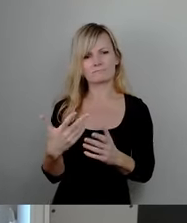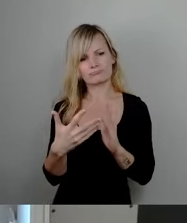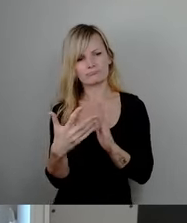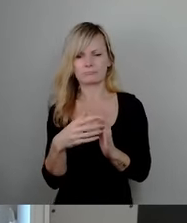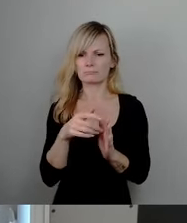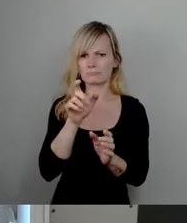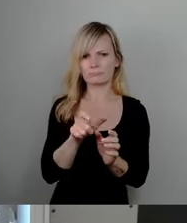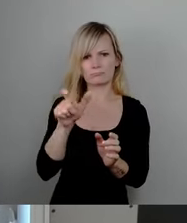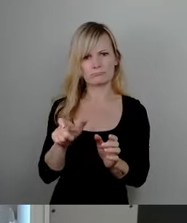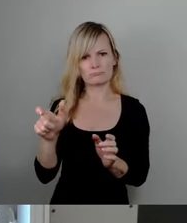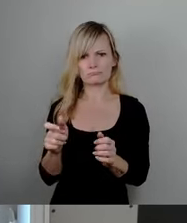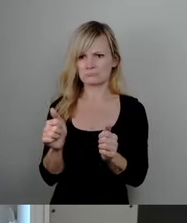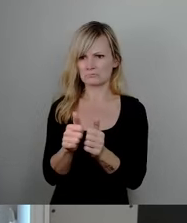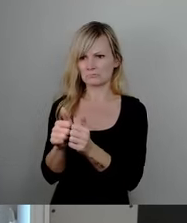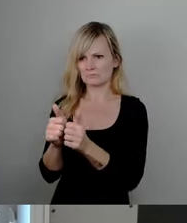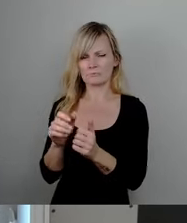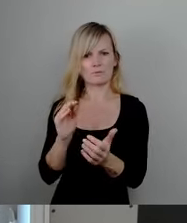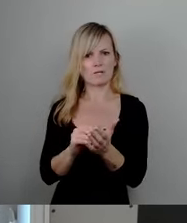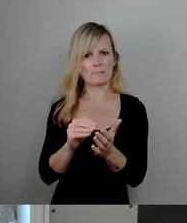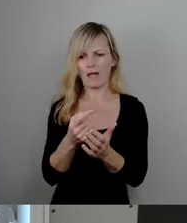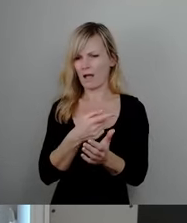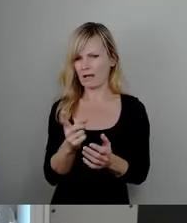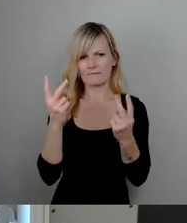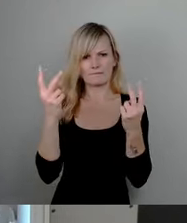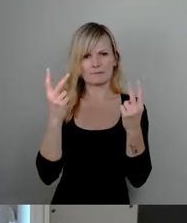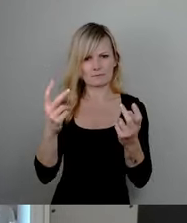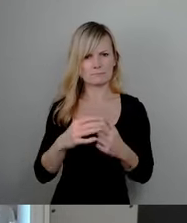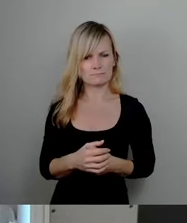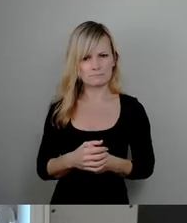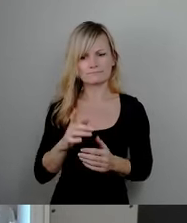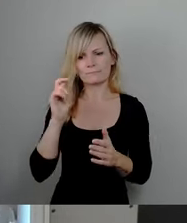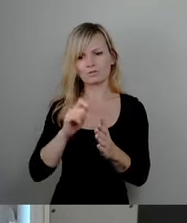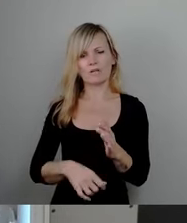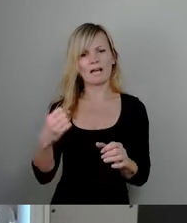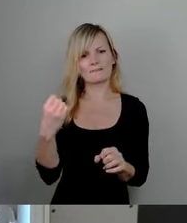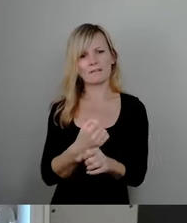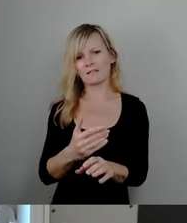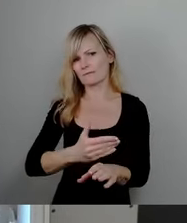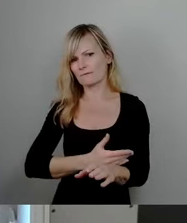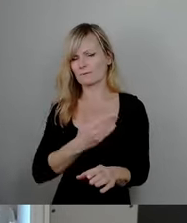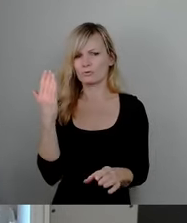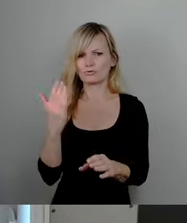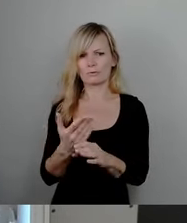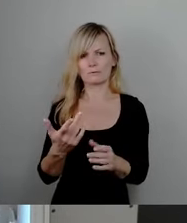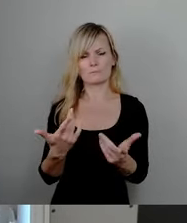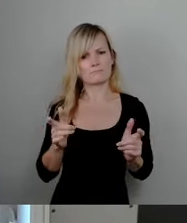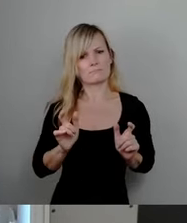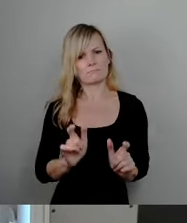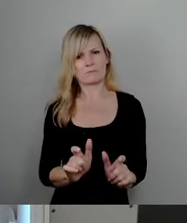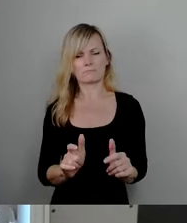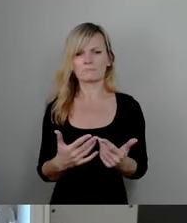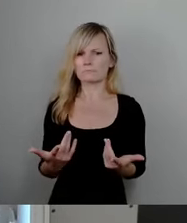notwendig, was dazu dient, Straftaten von vornherein zu verhindern. Und deswegen haben wir